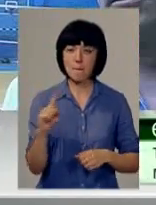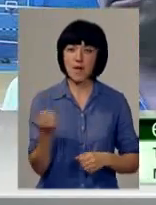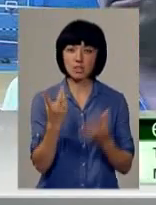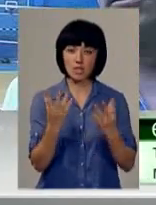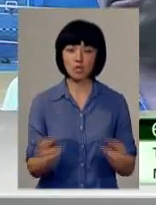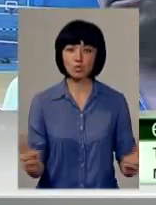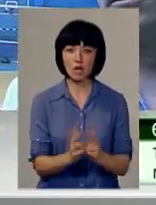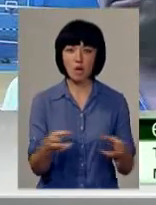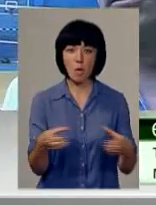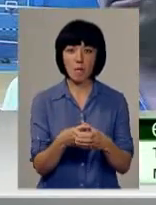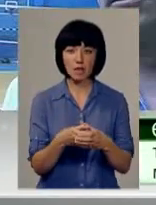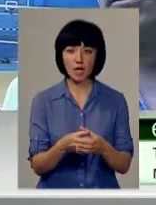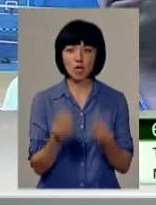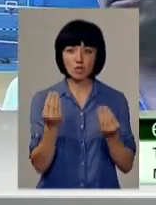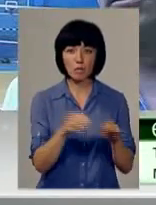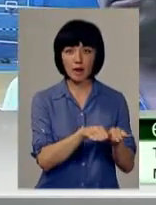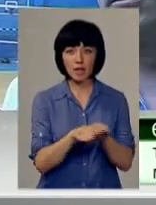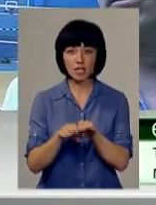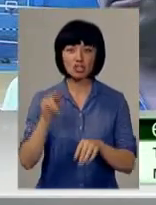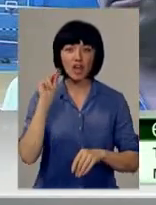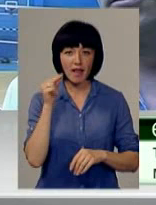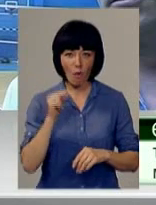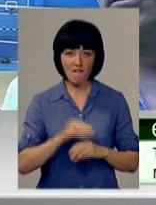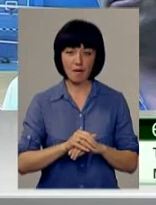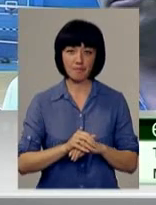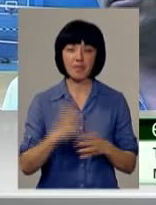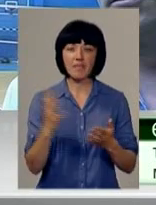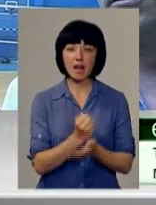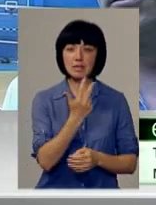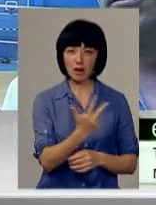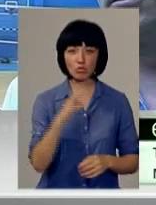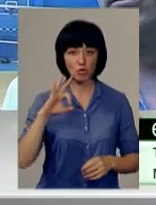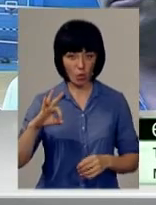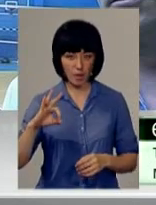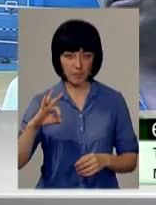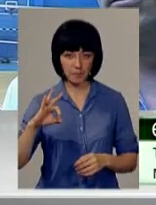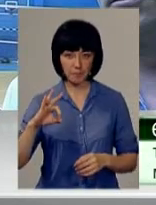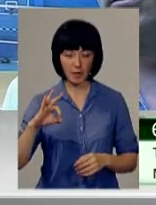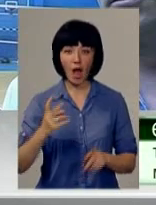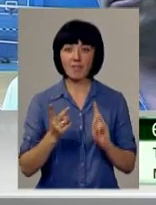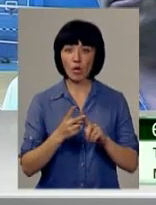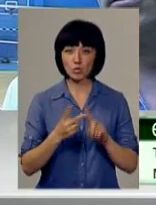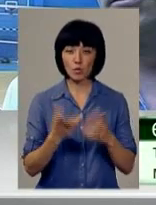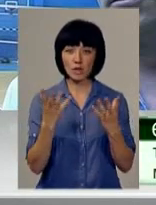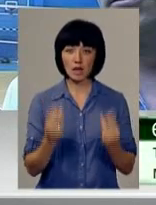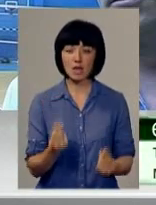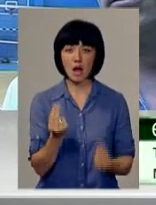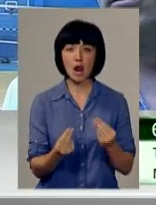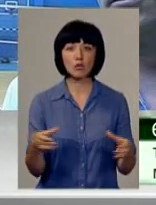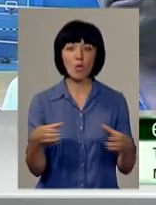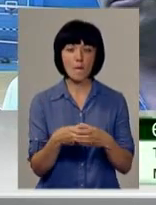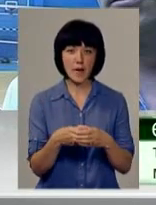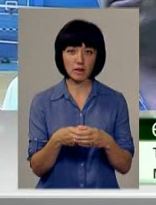зустрілися з командою суперліги Чернігіва. Виграли 3-0. На другий день іграли з